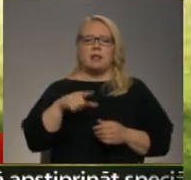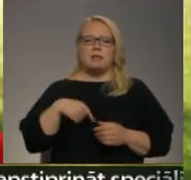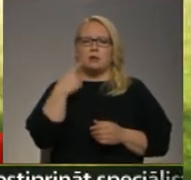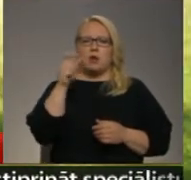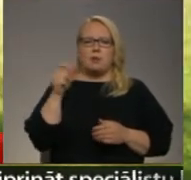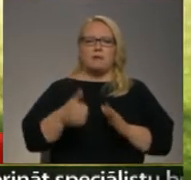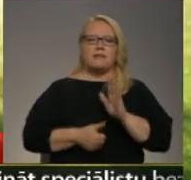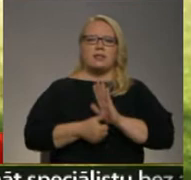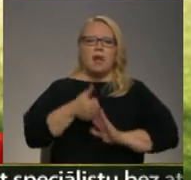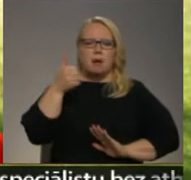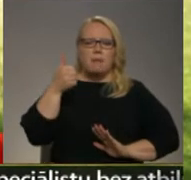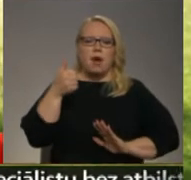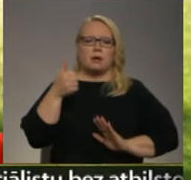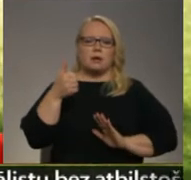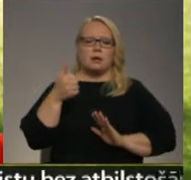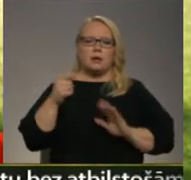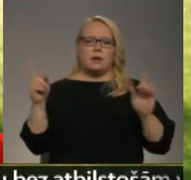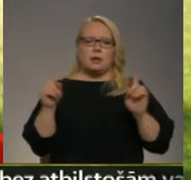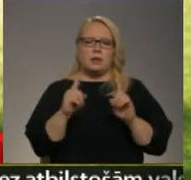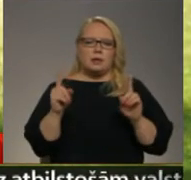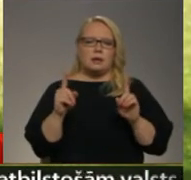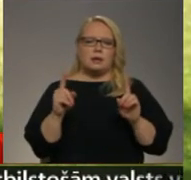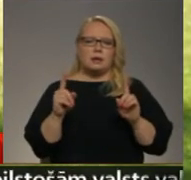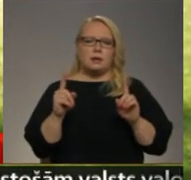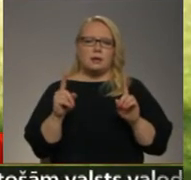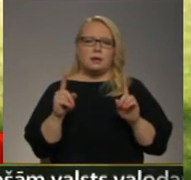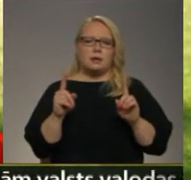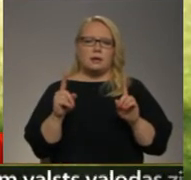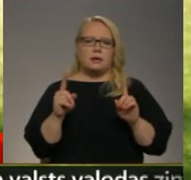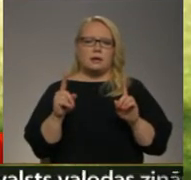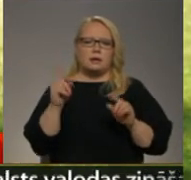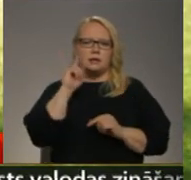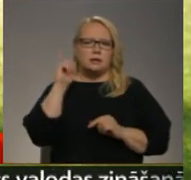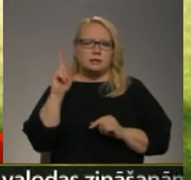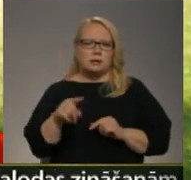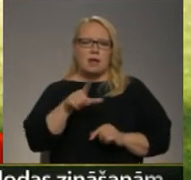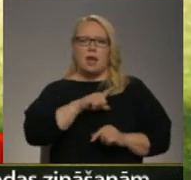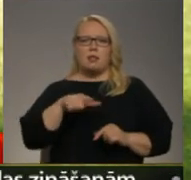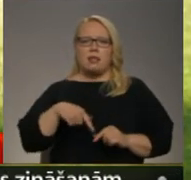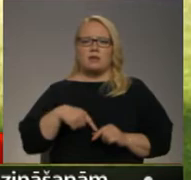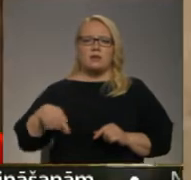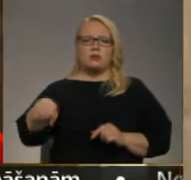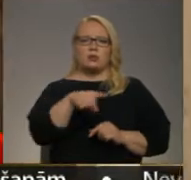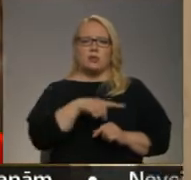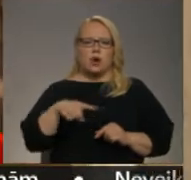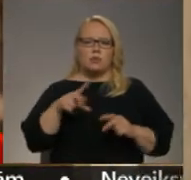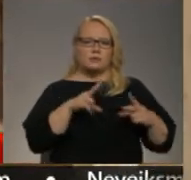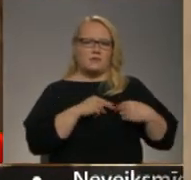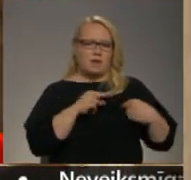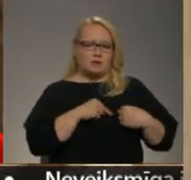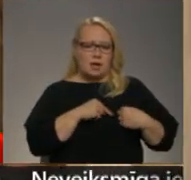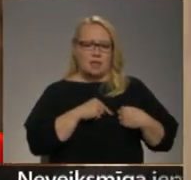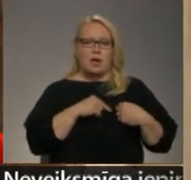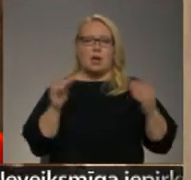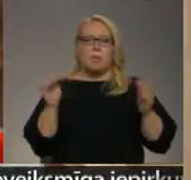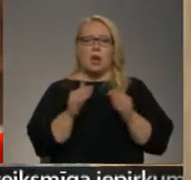viss labāk. Viss labāk ir cīnājies latviešu tautas tviezenī. Savukārt